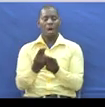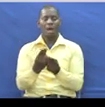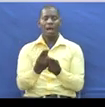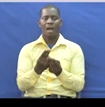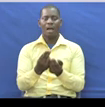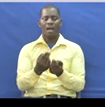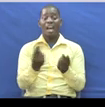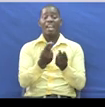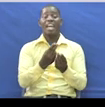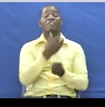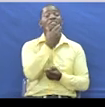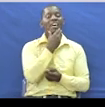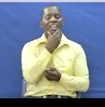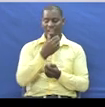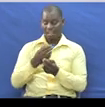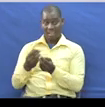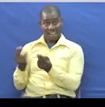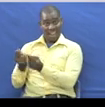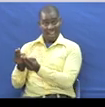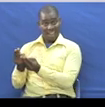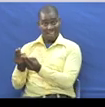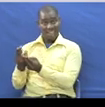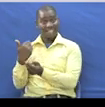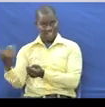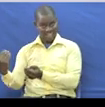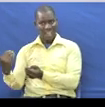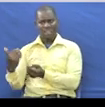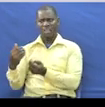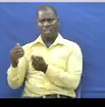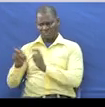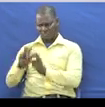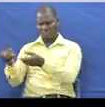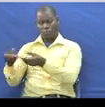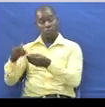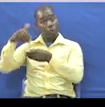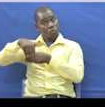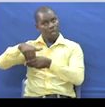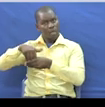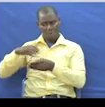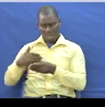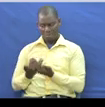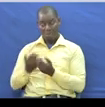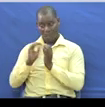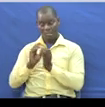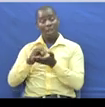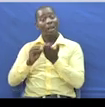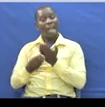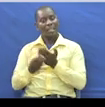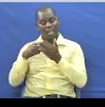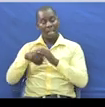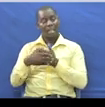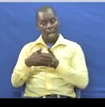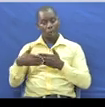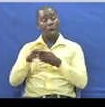Anachangalia Anachangalia Anachangalia Uyumbe Uyumbe Uyumbe Uyumbe Unamana Gani Unataka Ulete Mwasiria Nogani Katika Lugia Lengwa Unataka